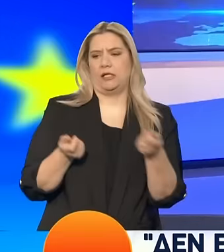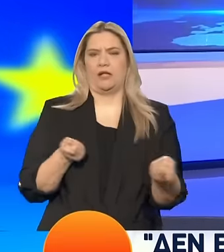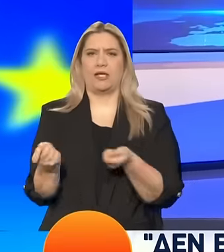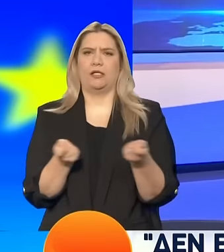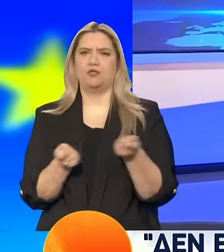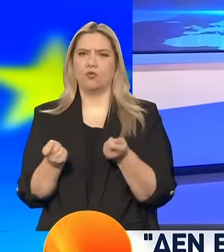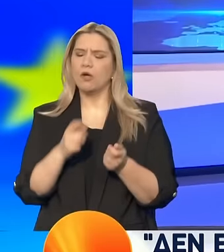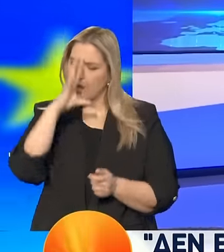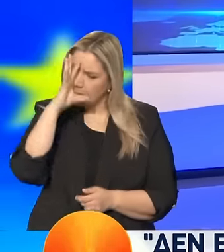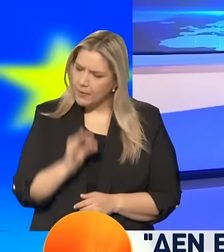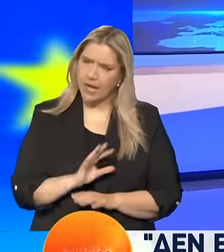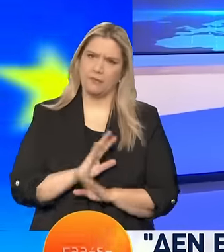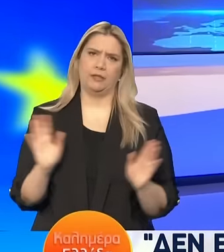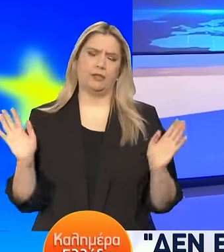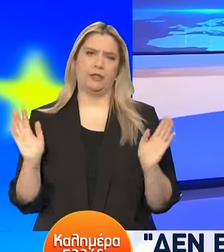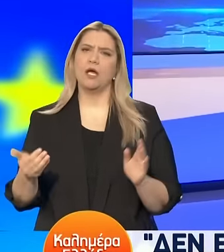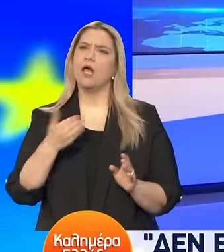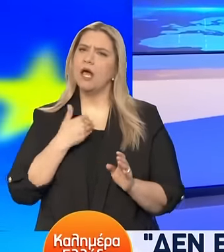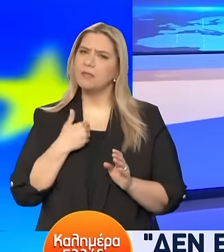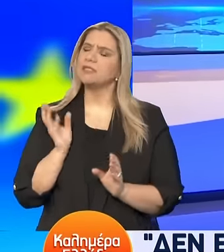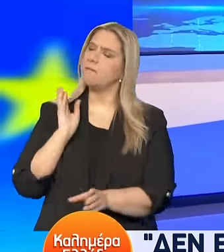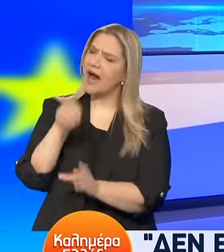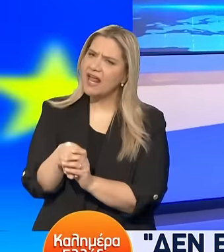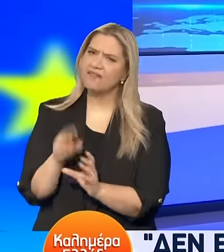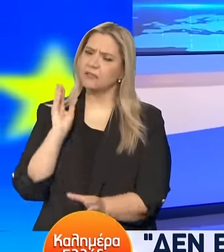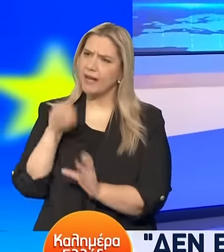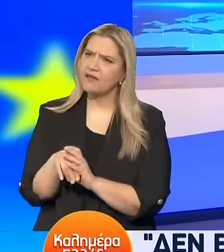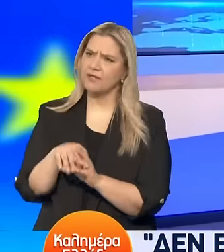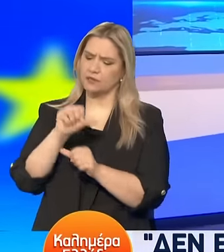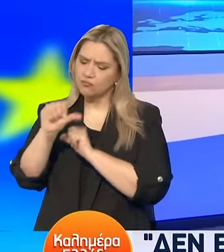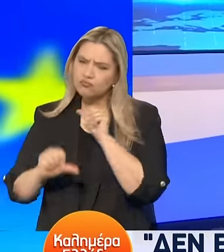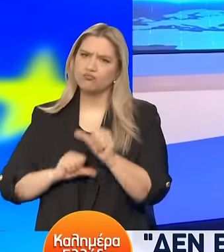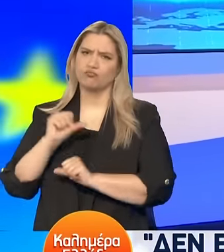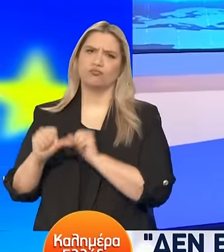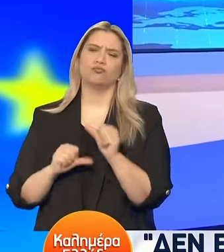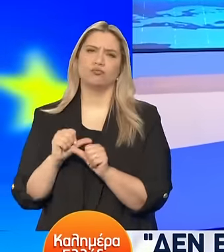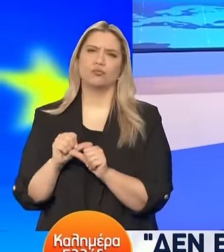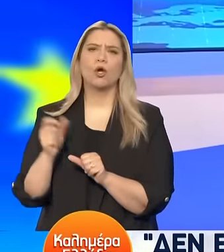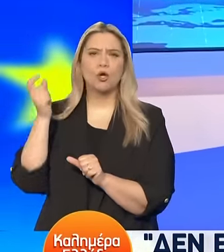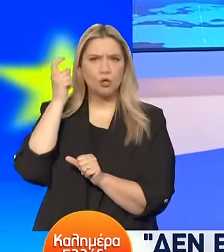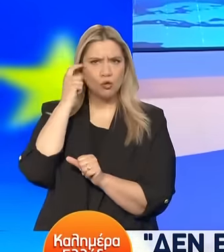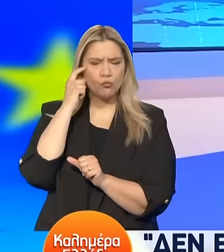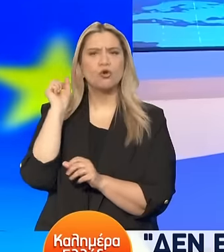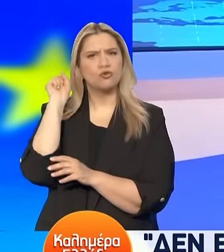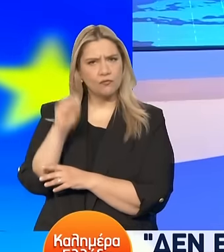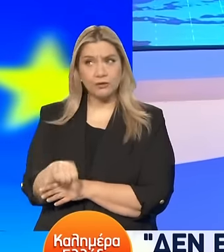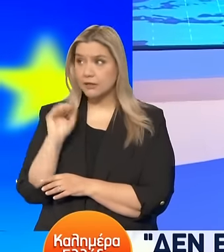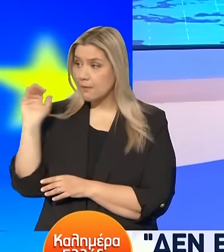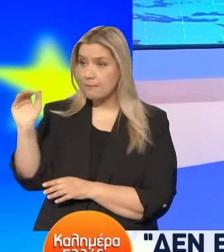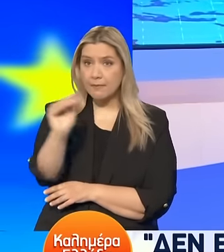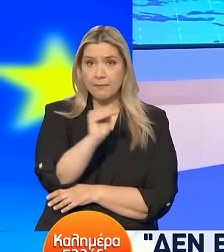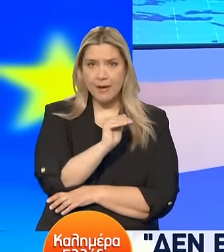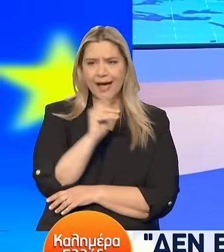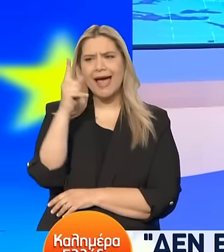πραγματικότητα. Κοιτάξτε, εμείς έχουμε κάνει μία σειρά από παρεμβάσεις. Και νομίζω ότι θα συμφωνήσετε και εσείς και από τα ρεπορτάζ σας ότι τον τελευταίο μήνα η